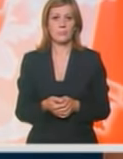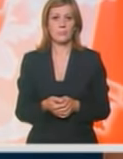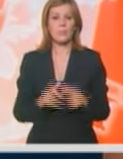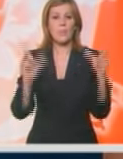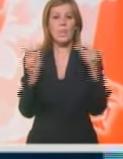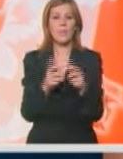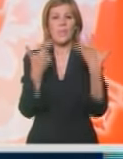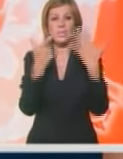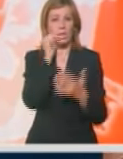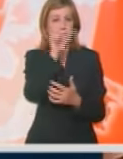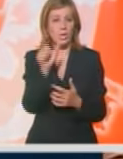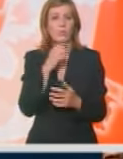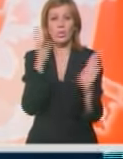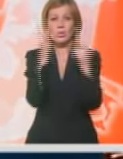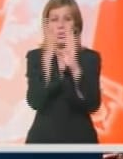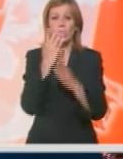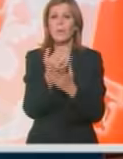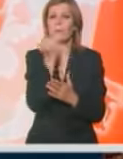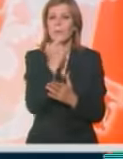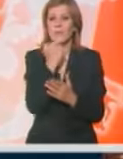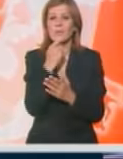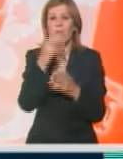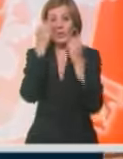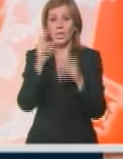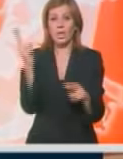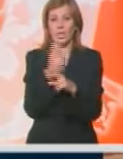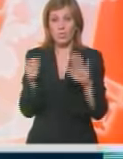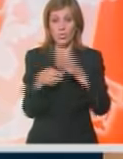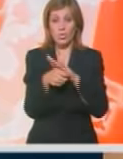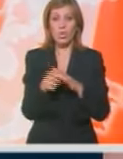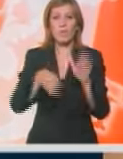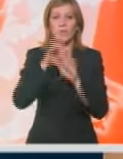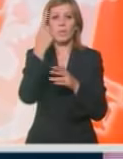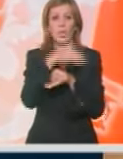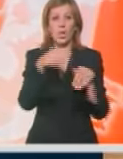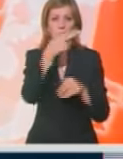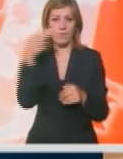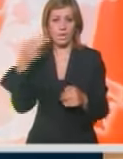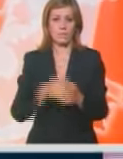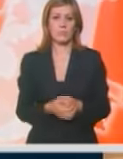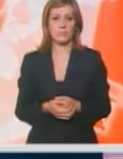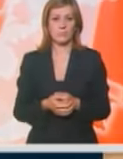Uhapšeno sedmoro ljudi osumnjičenih da su privatizacijom oštetili državni budžet za više od miliona evra.